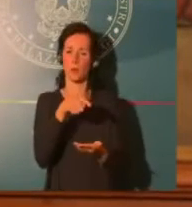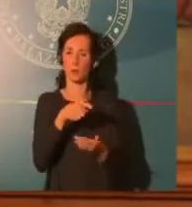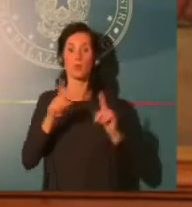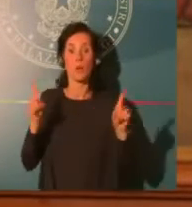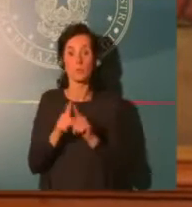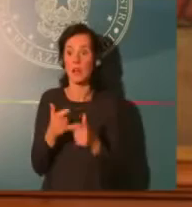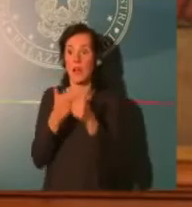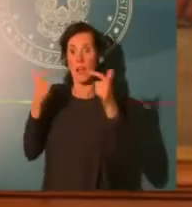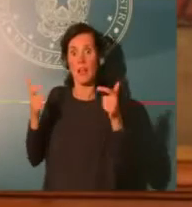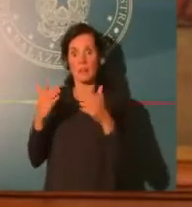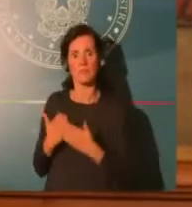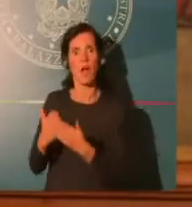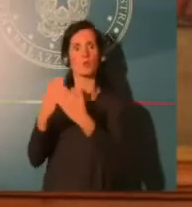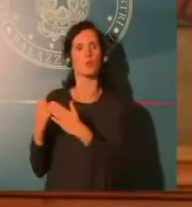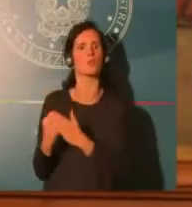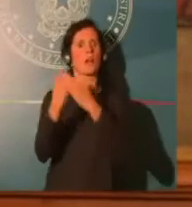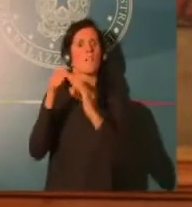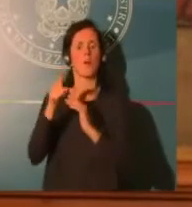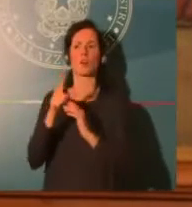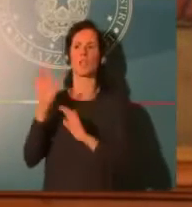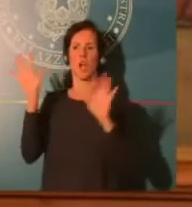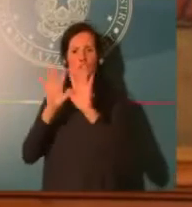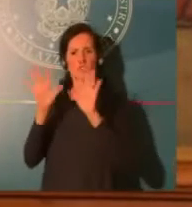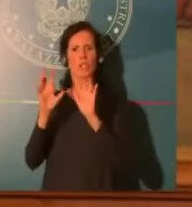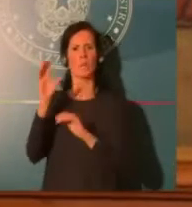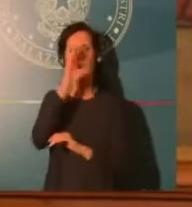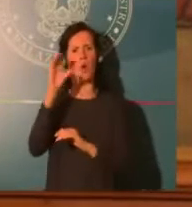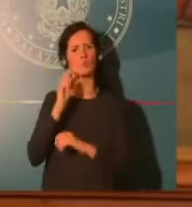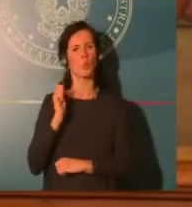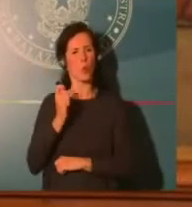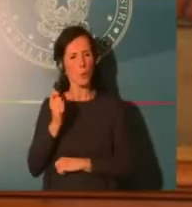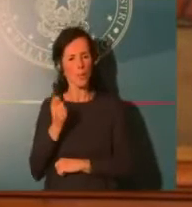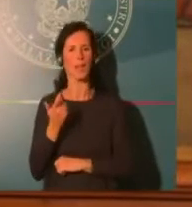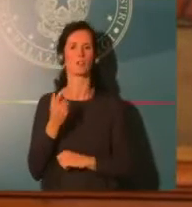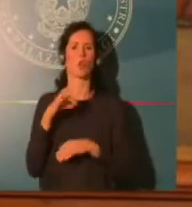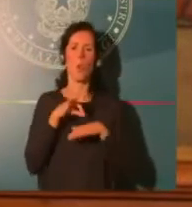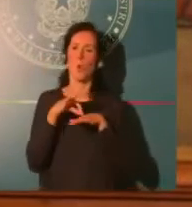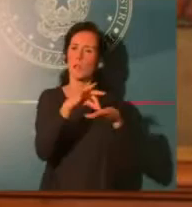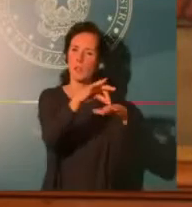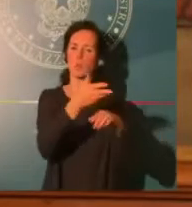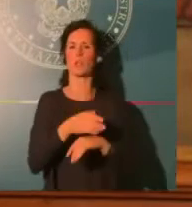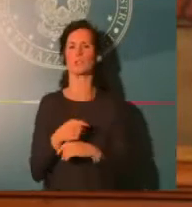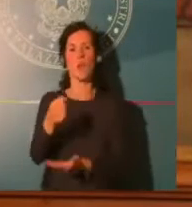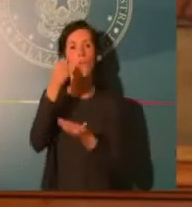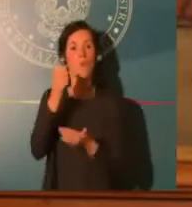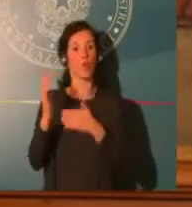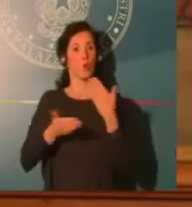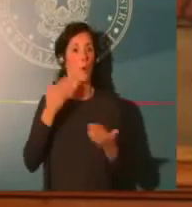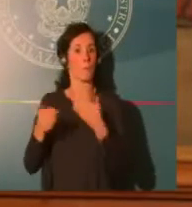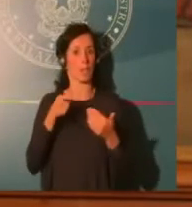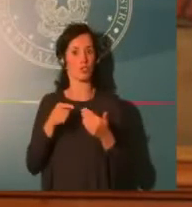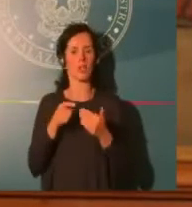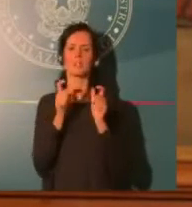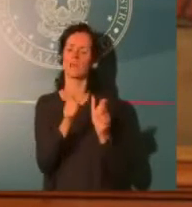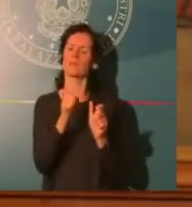'emergenza, imprese e istituzioni culturali. Inoltre ci sono anche delle misure che siamo riusciti a